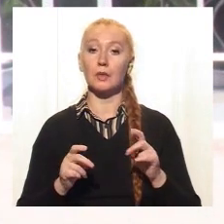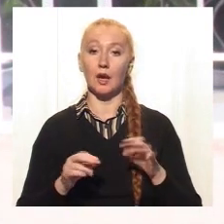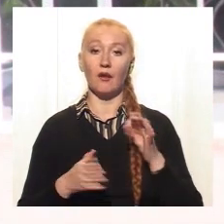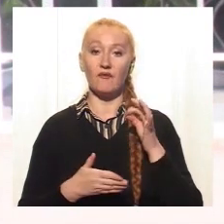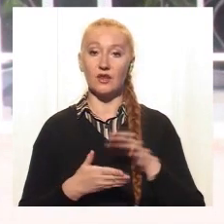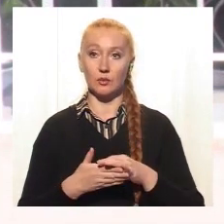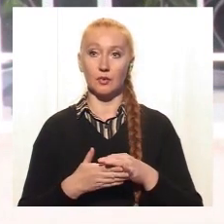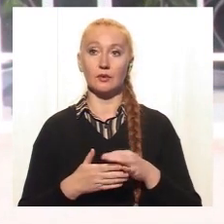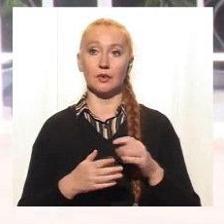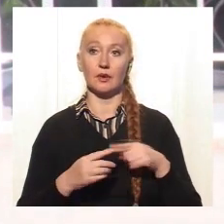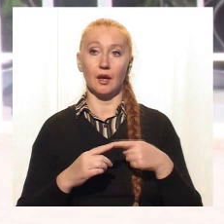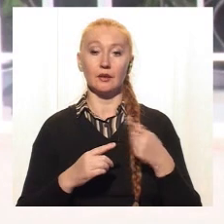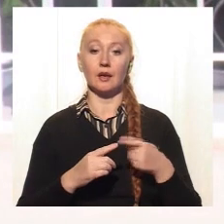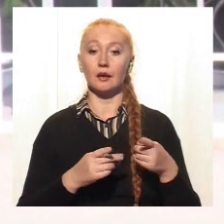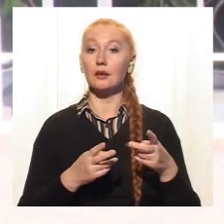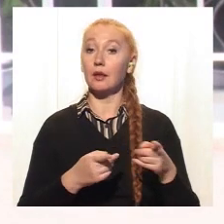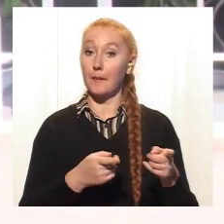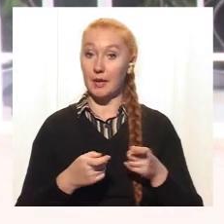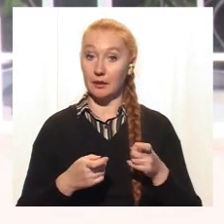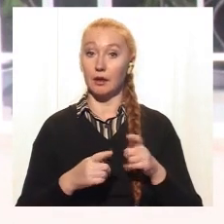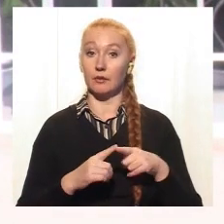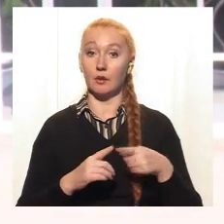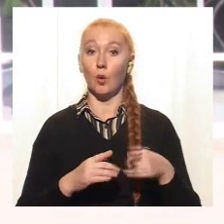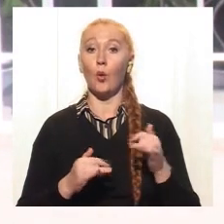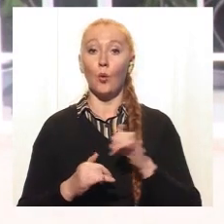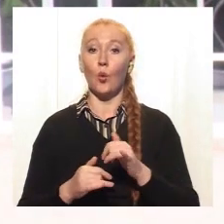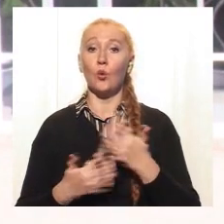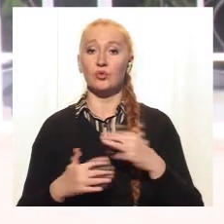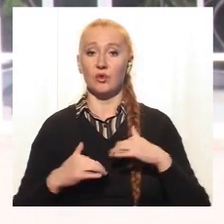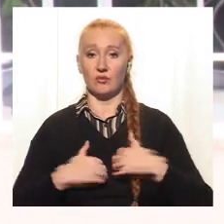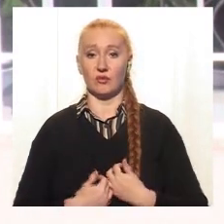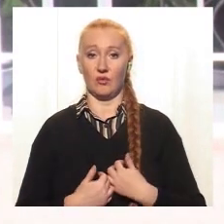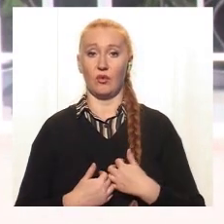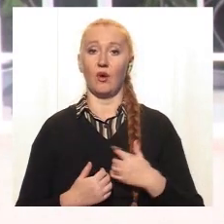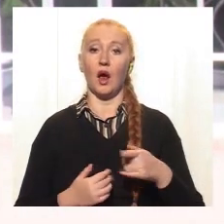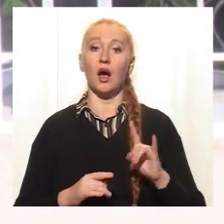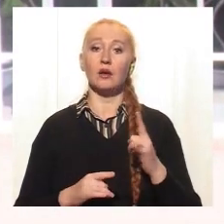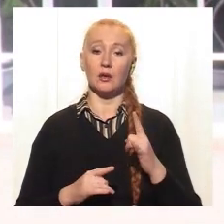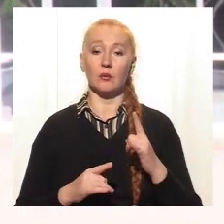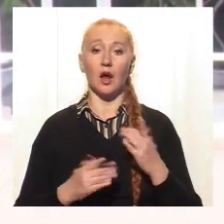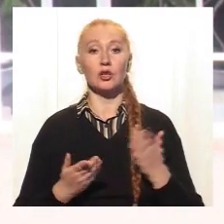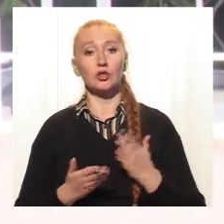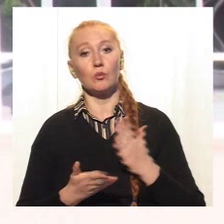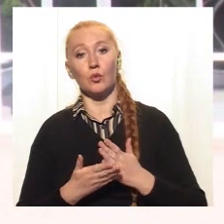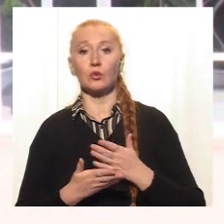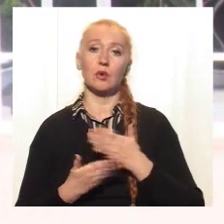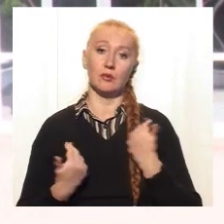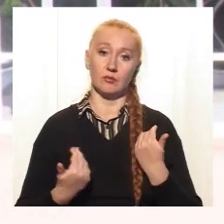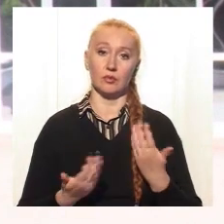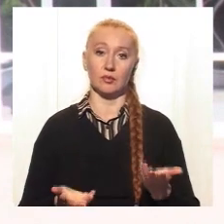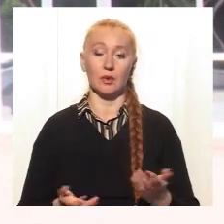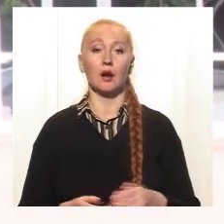треба буде притягувати батьків, яких і так горе, в яких дитина на межі життя і смерті.